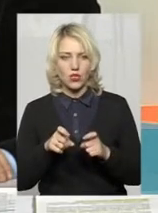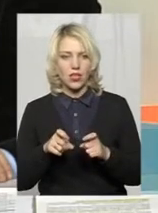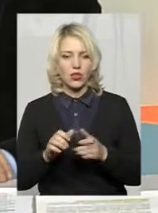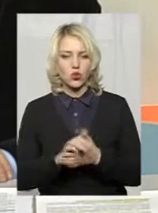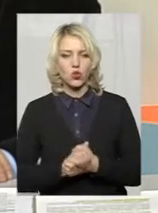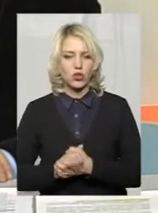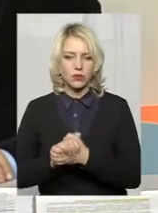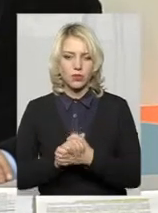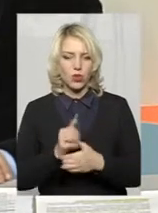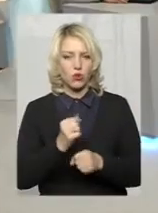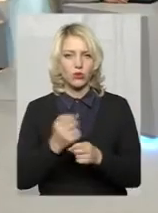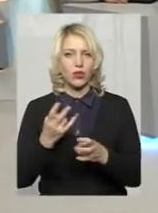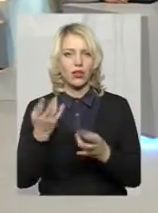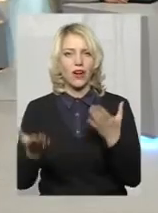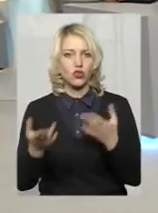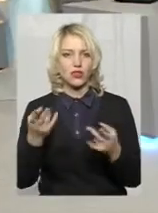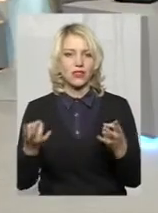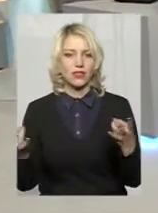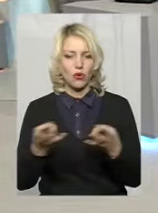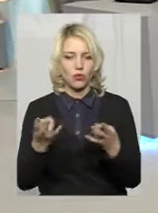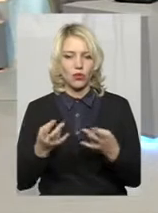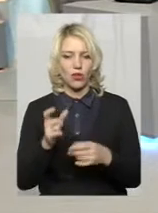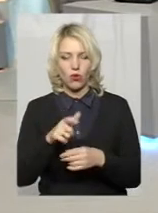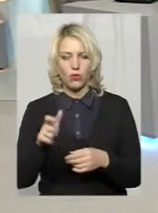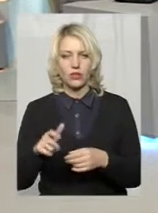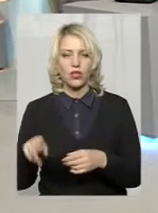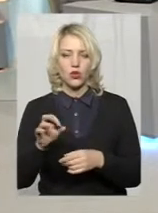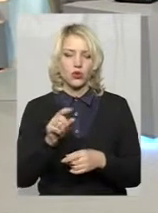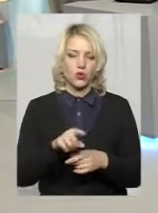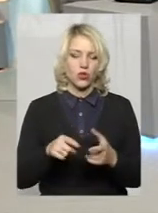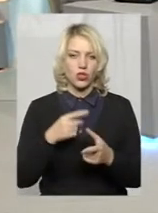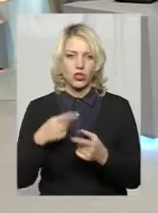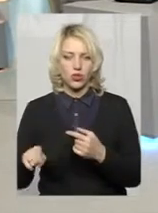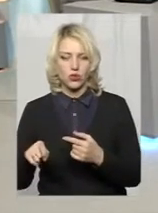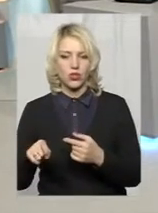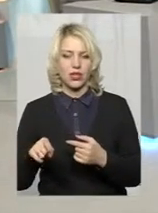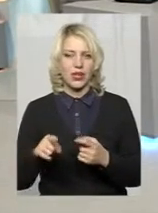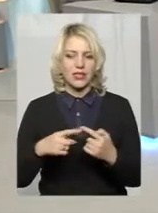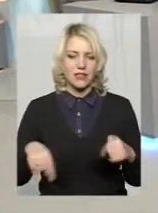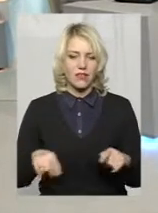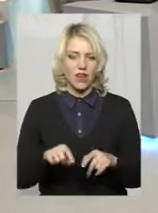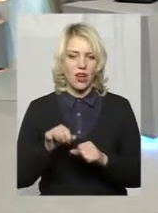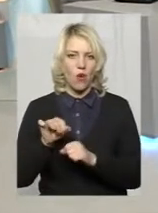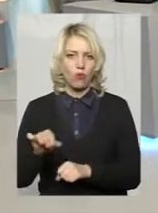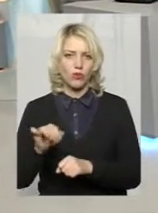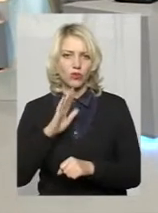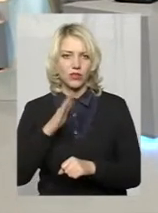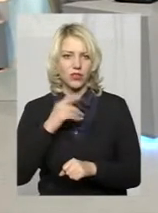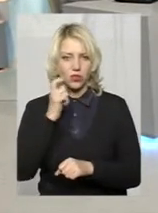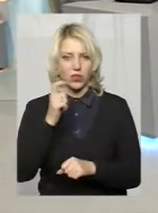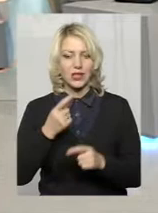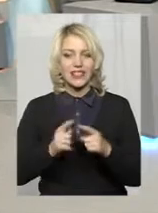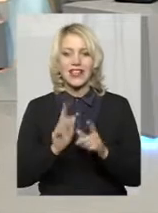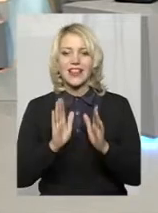роботи, якщо це буде необхідно, громадян до тої чи іншої сфери оборонної нашої країни. Але це лише